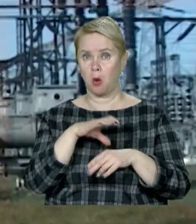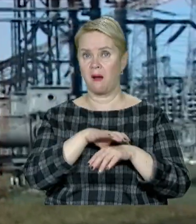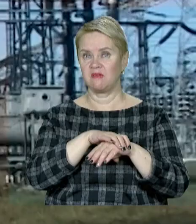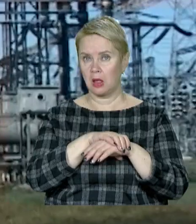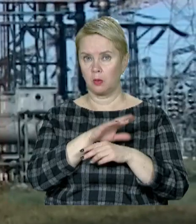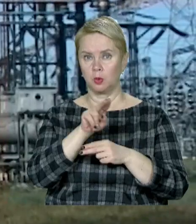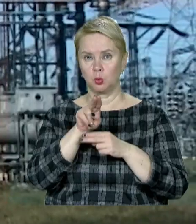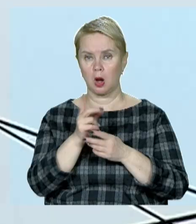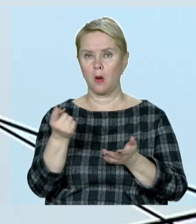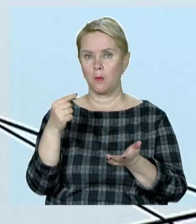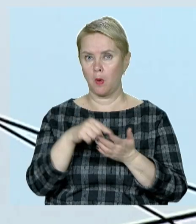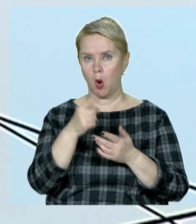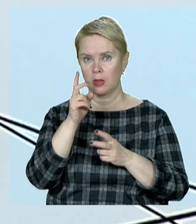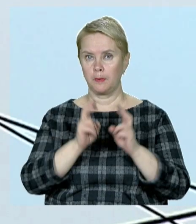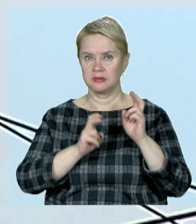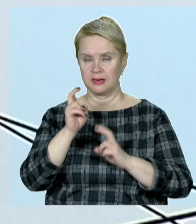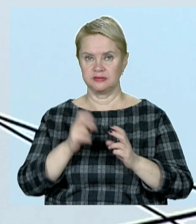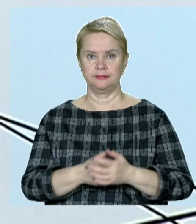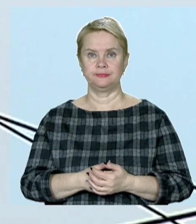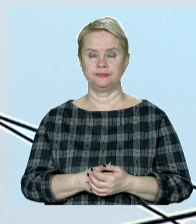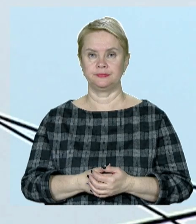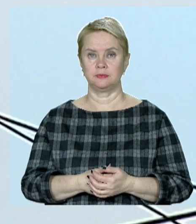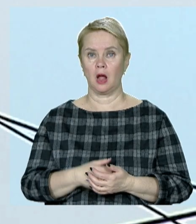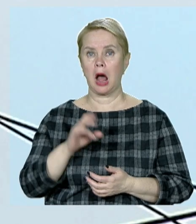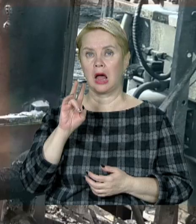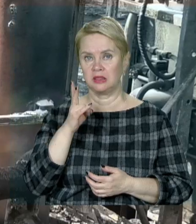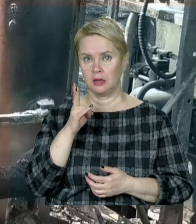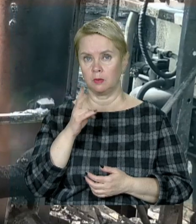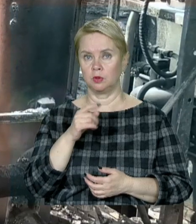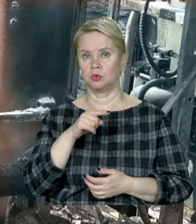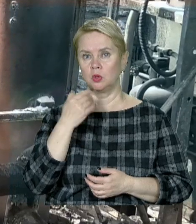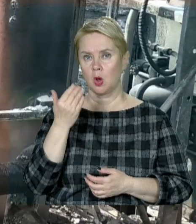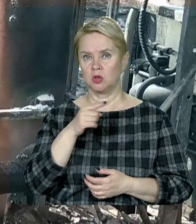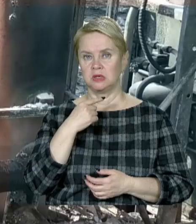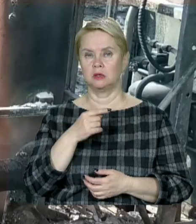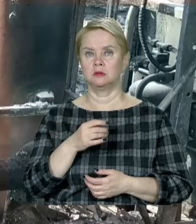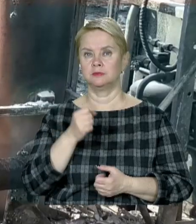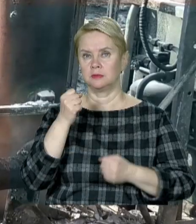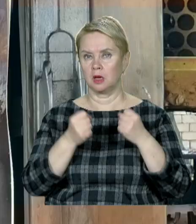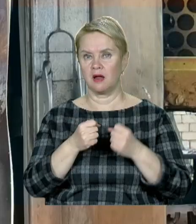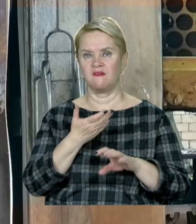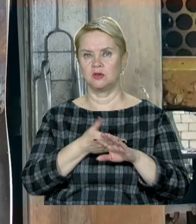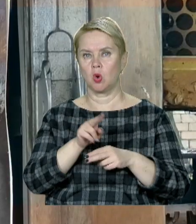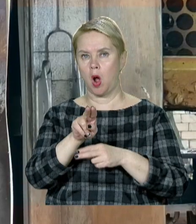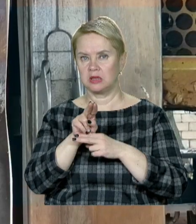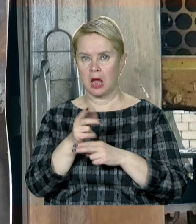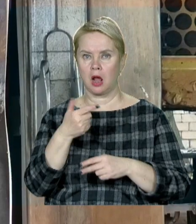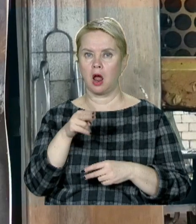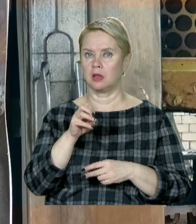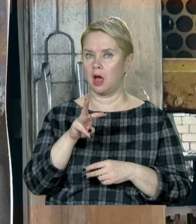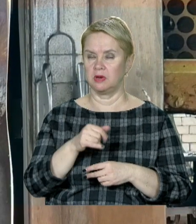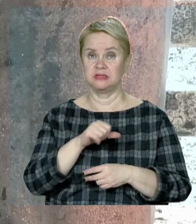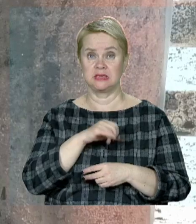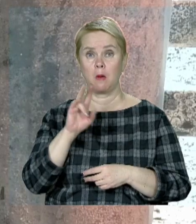Павлоград. Під удар потрапило одне з промислових підприємств. А Нікопольщину російські окупанти накривали з важкої артилерії і градами.